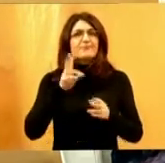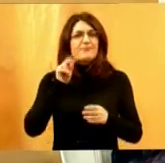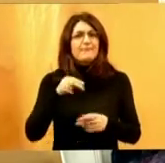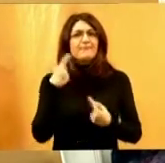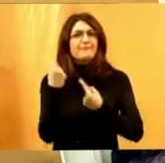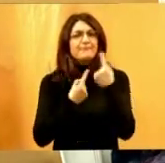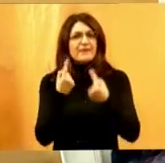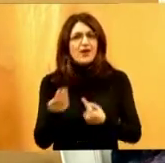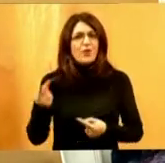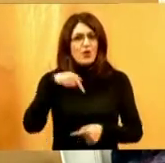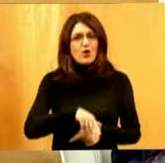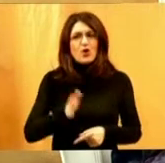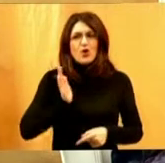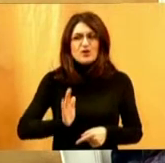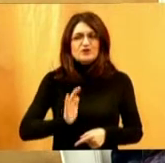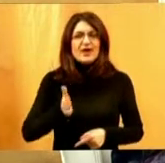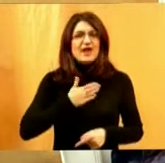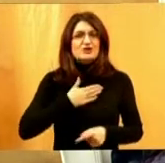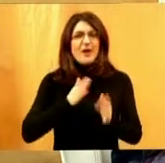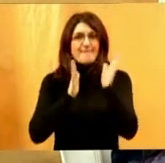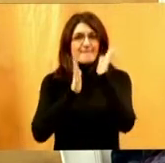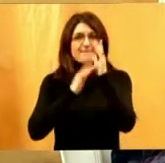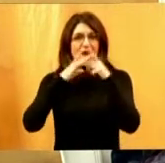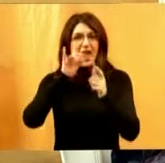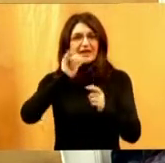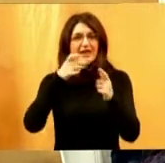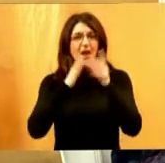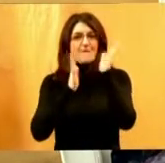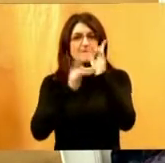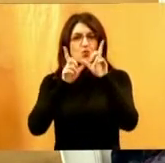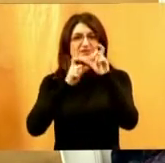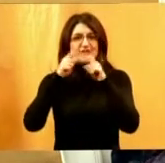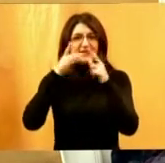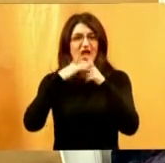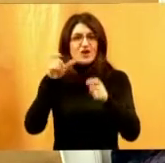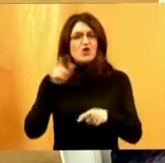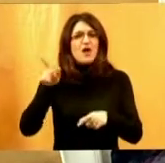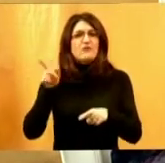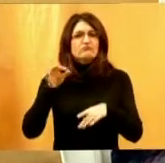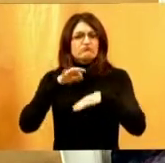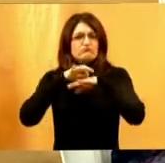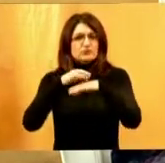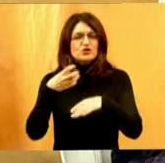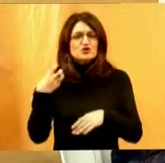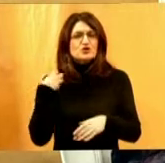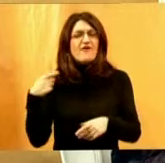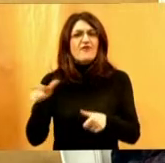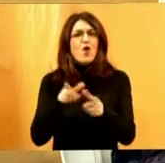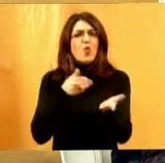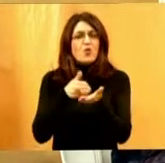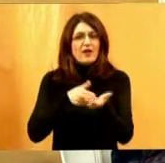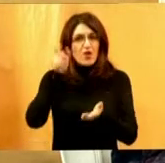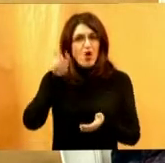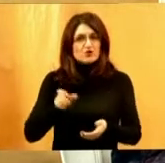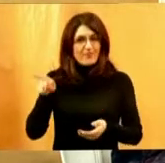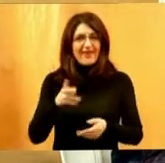ovdje ugostiti našu Mariju Mustač. Ona je dopročelnica ili šefica Ureda za osobe s